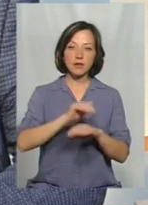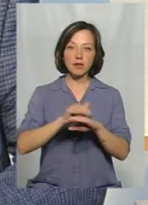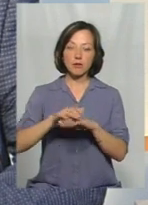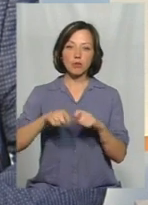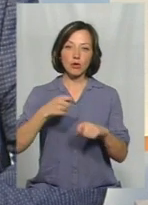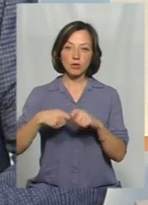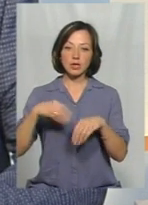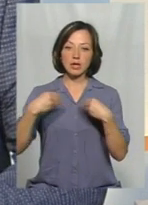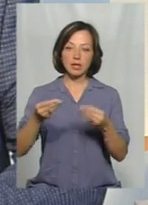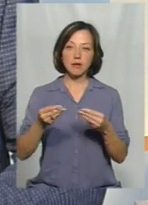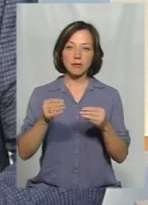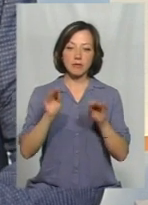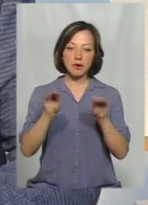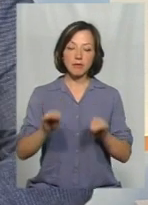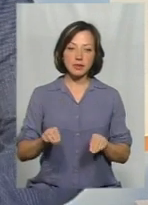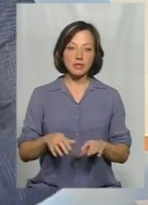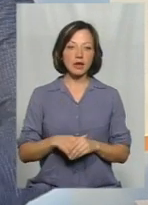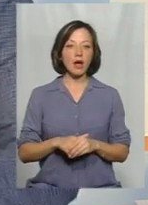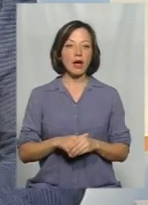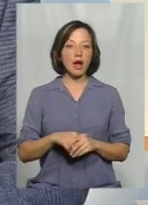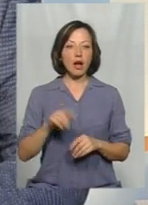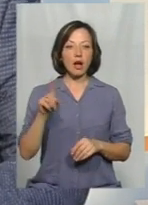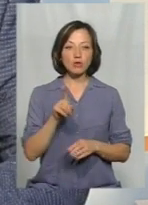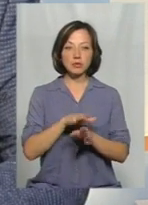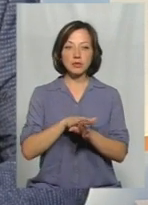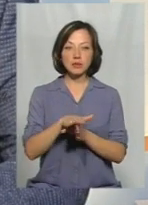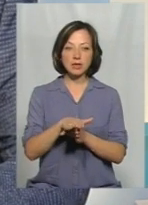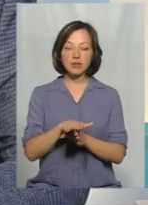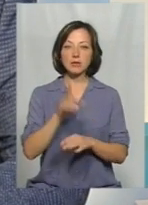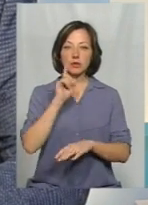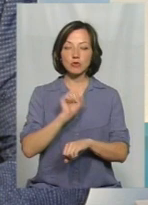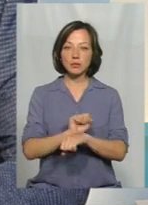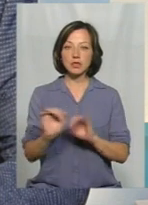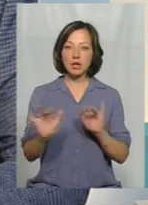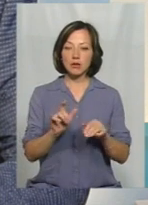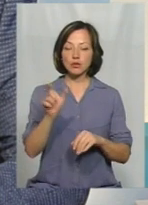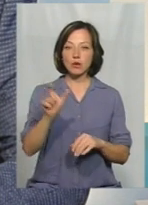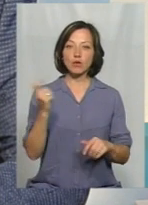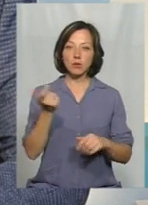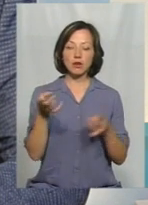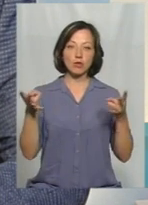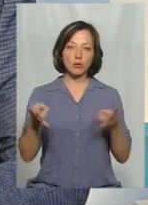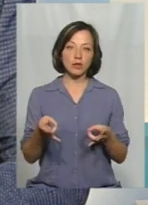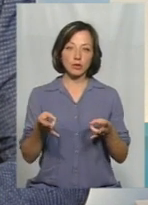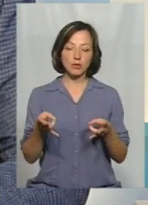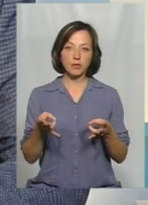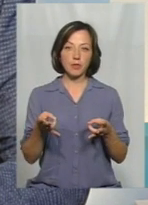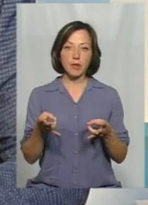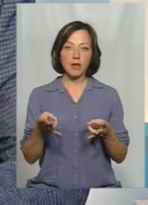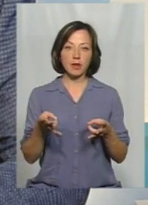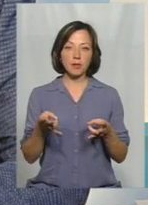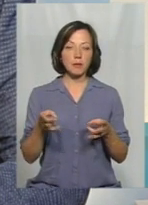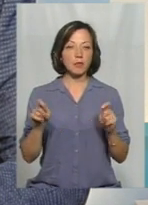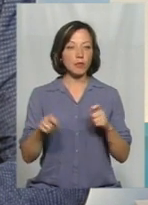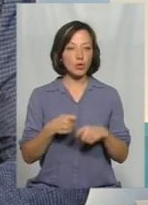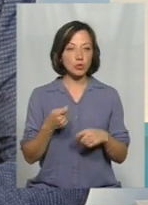порушеннях ми надаємо приписи. А для того, щоб здійснити призупинку діяльності суб'єкту господарювання, необхідно порушення,